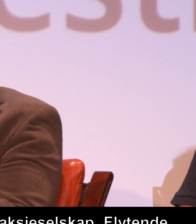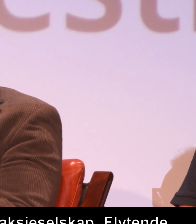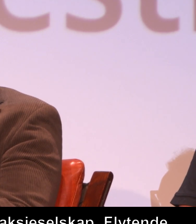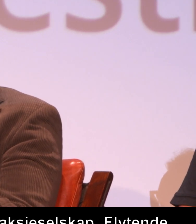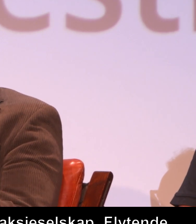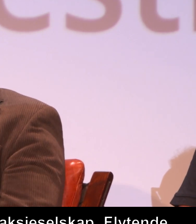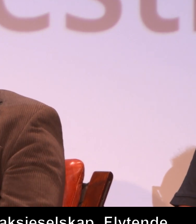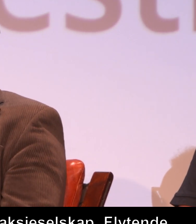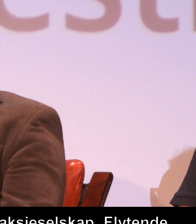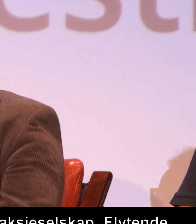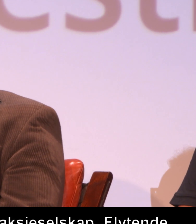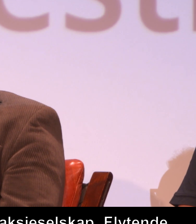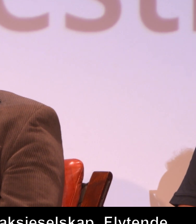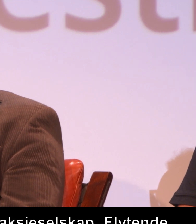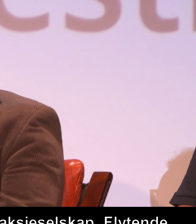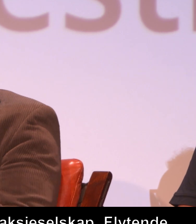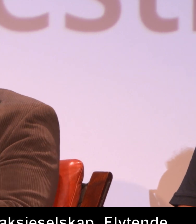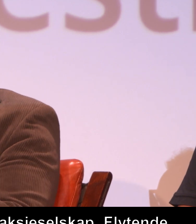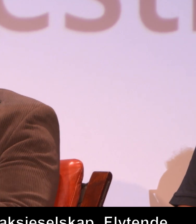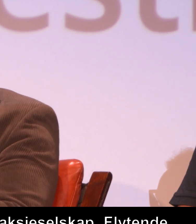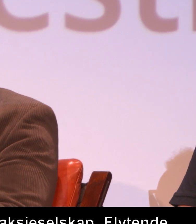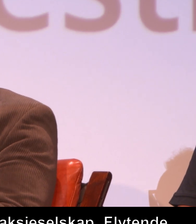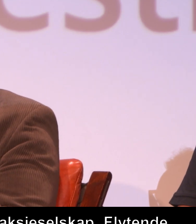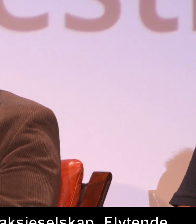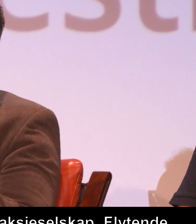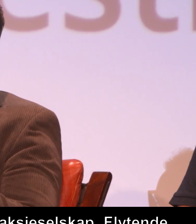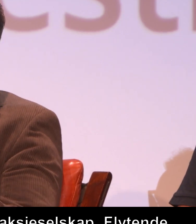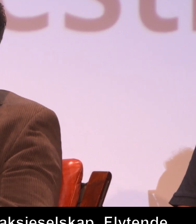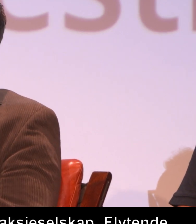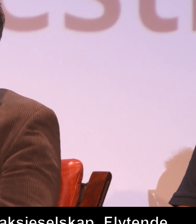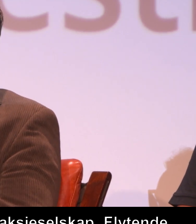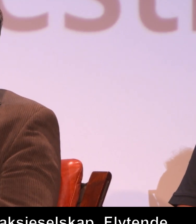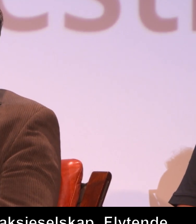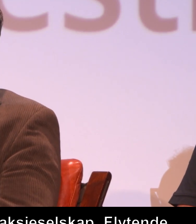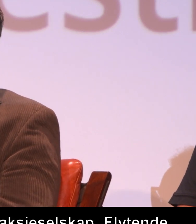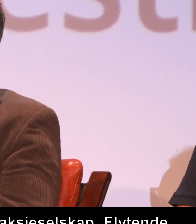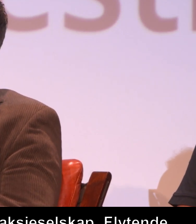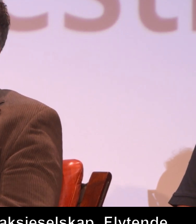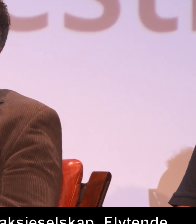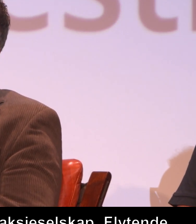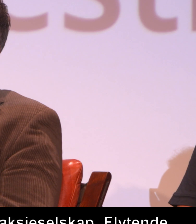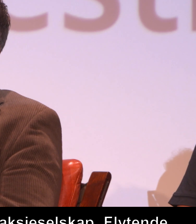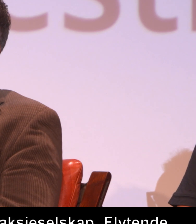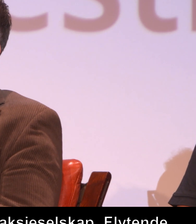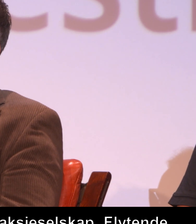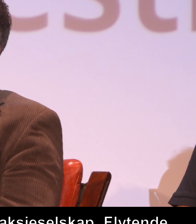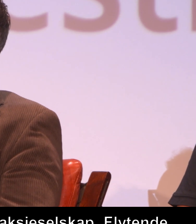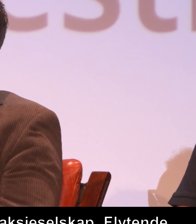målgrupper. for meg er det et uttrykk for frivillighet også.